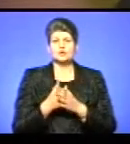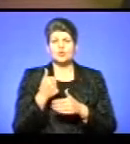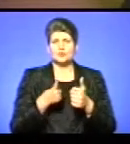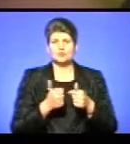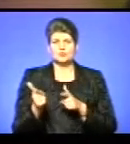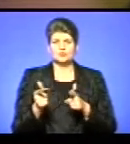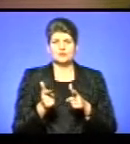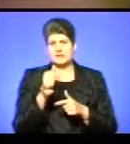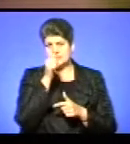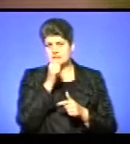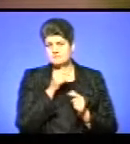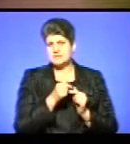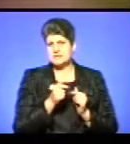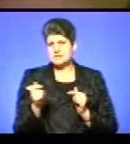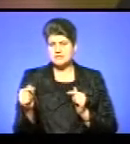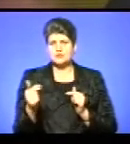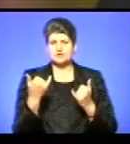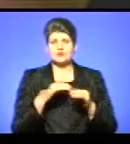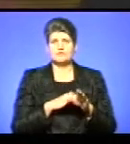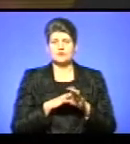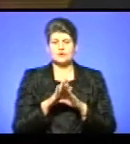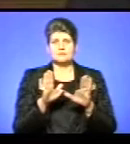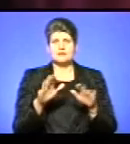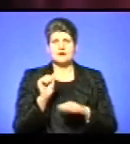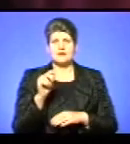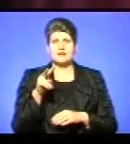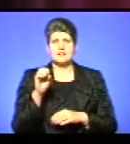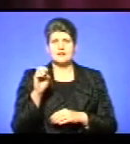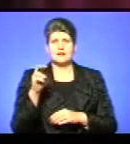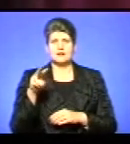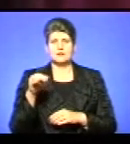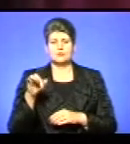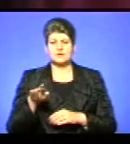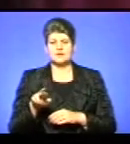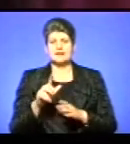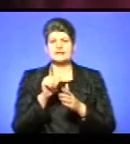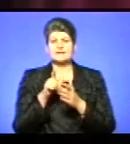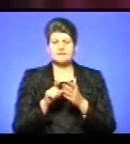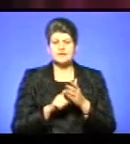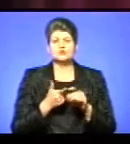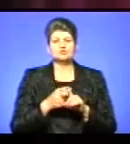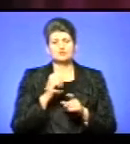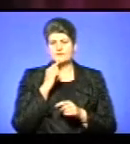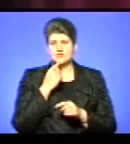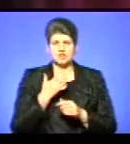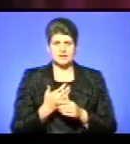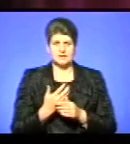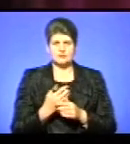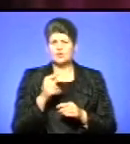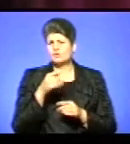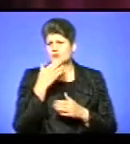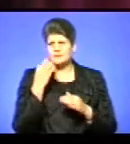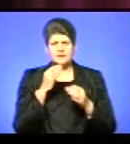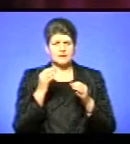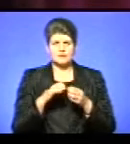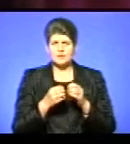каже, готувалася місяць. Сьогодні виконувала пісню «Алі Луя». Твір сам по собі технічно важкий. У ньому немає ніяких